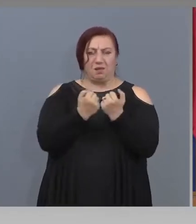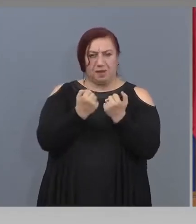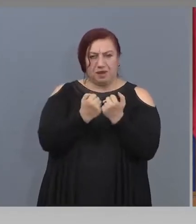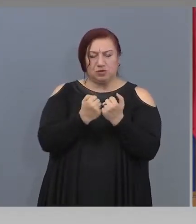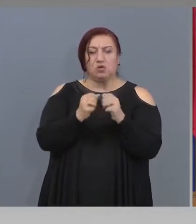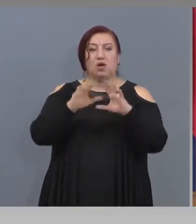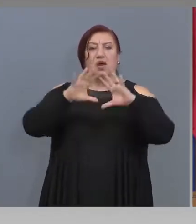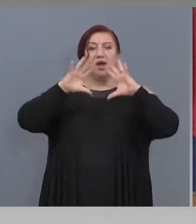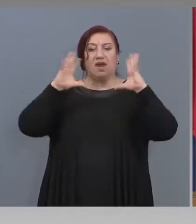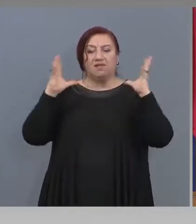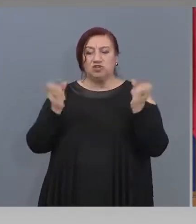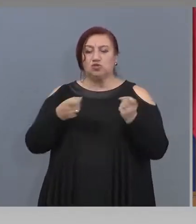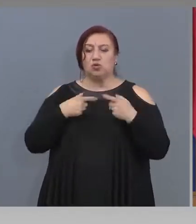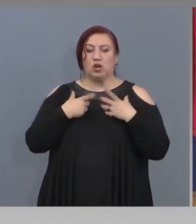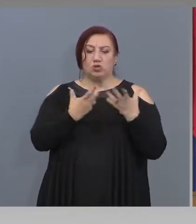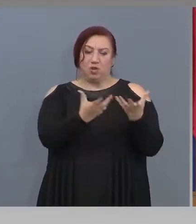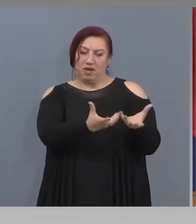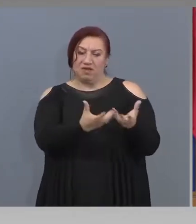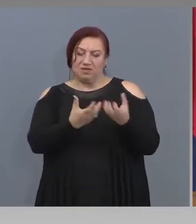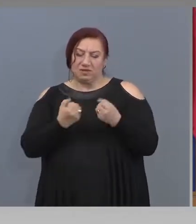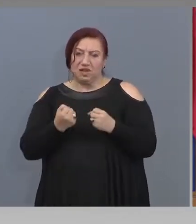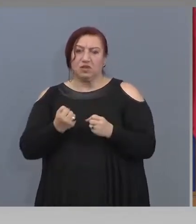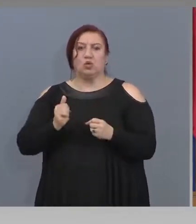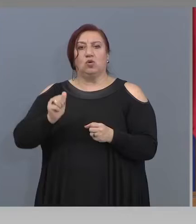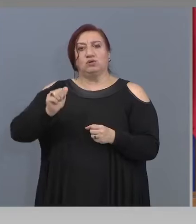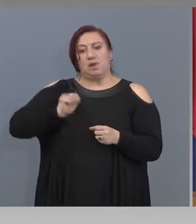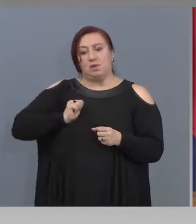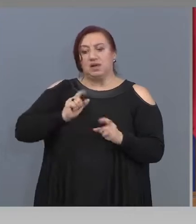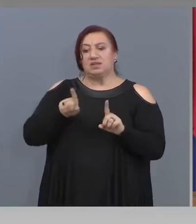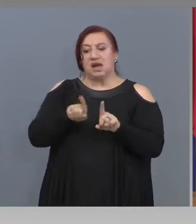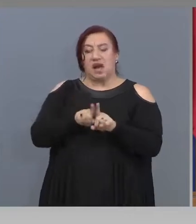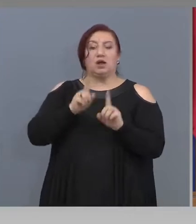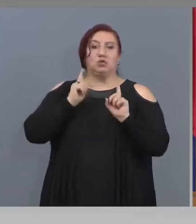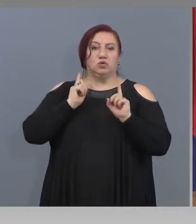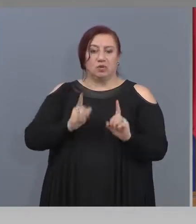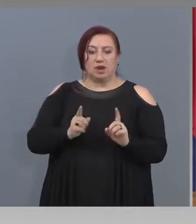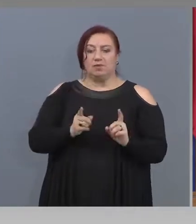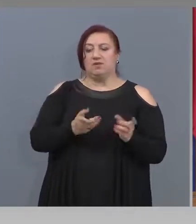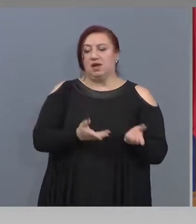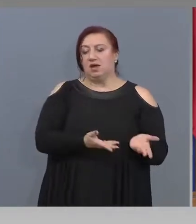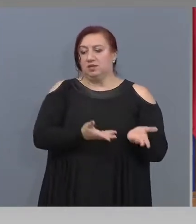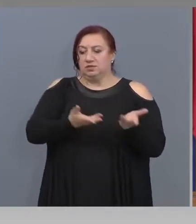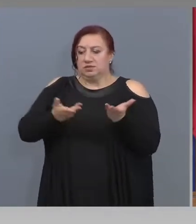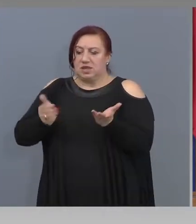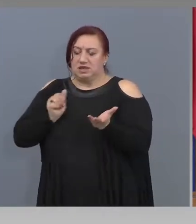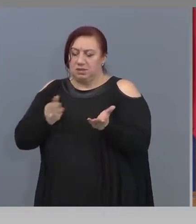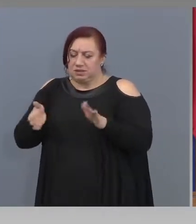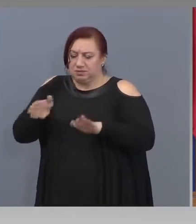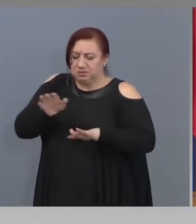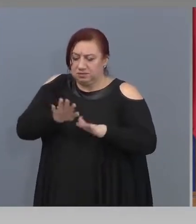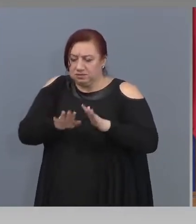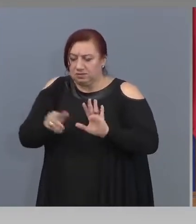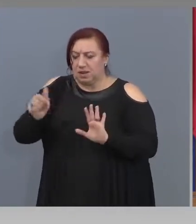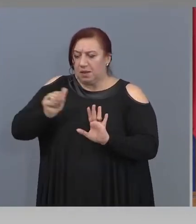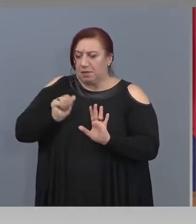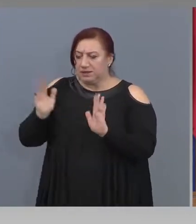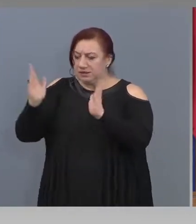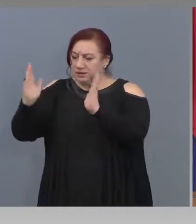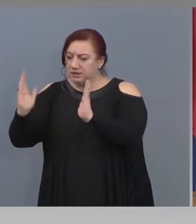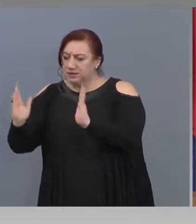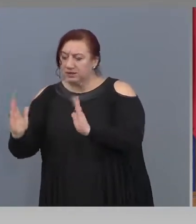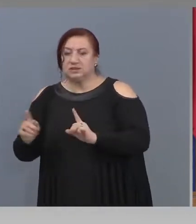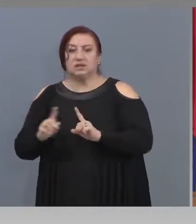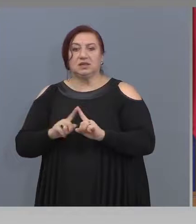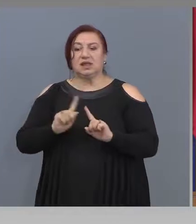Всичко, което е изнесено, изрядно се съхранява, изрядно се изнася, полагат се грижи, каквито не са